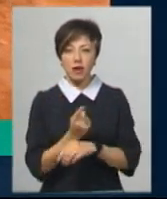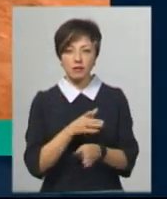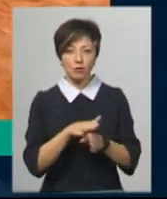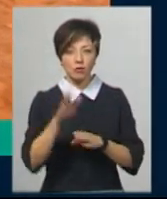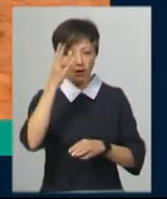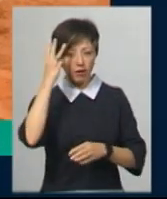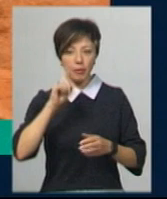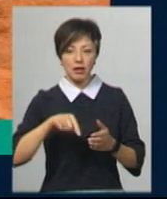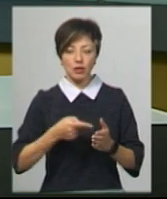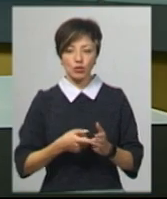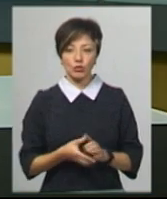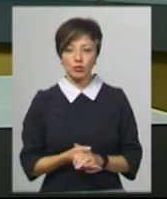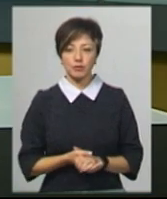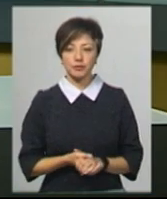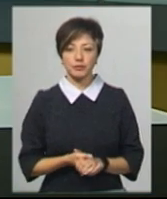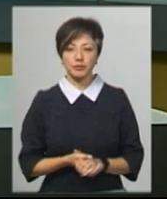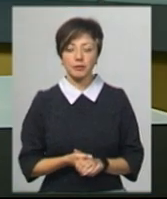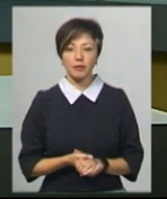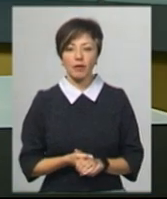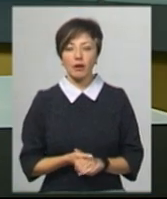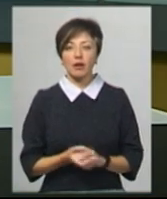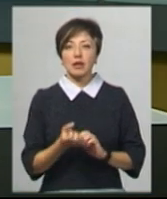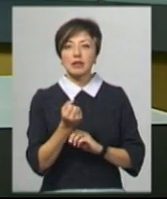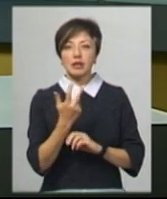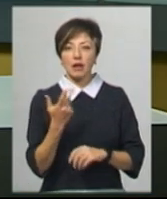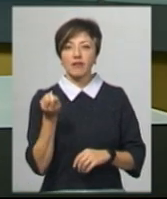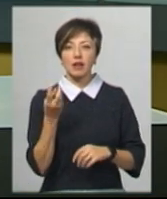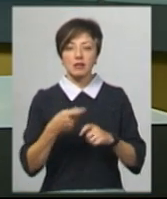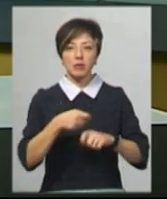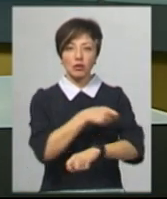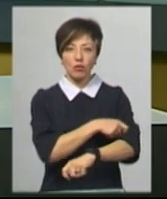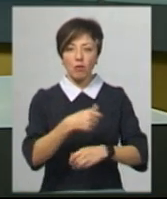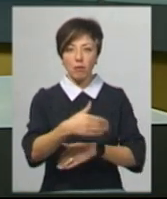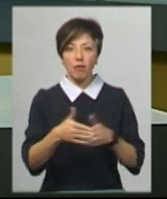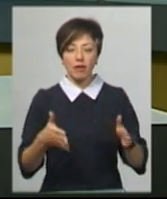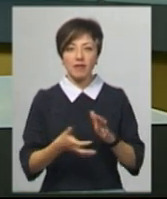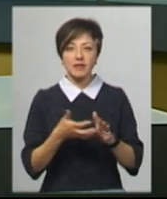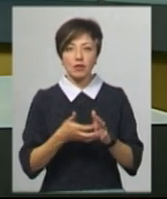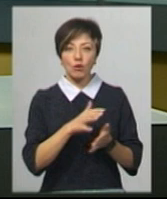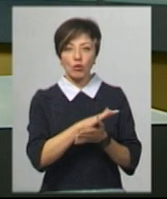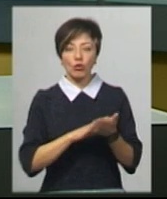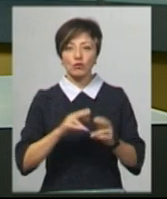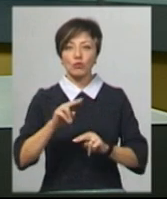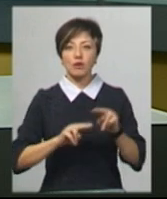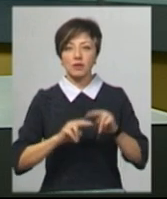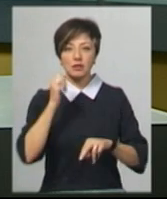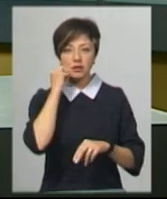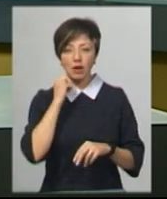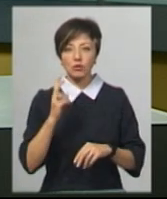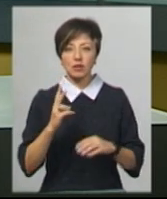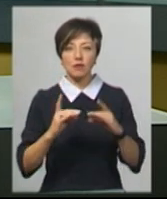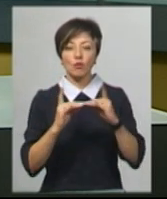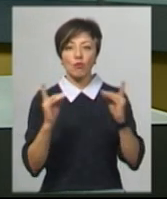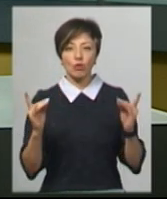Хмельницькому. 13-12-метрових бетонних балок не вистачає, аби продовжити будівництво Старокостянтинського